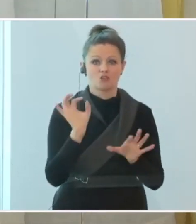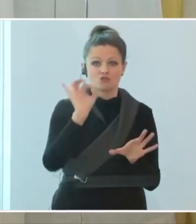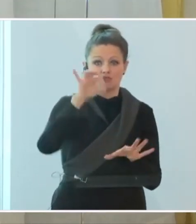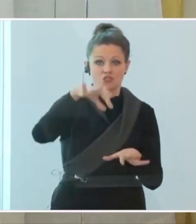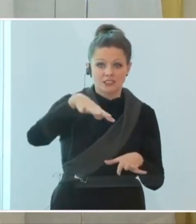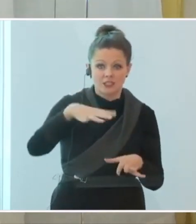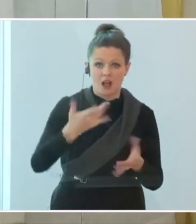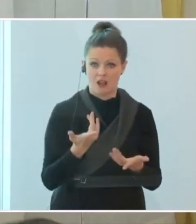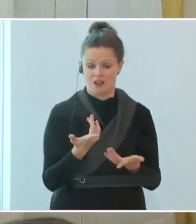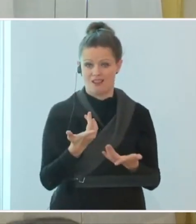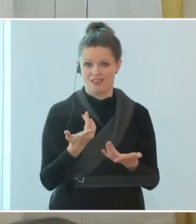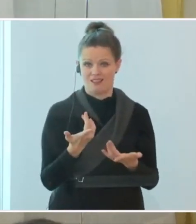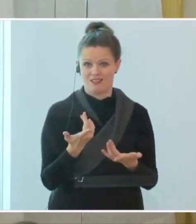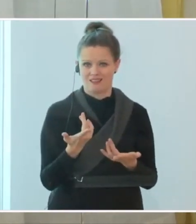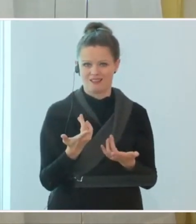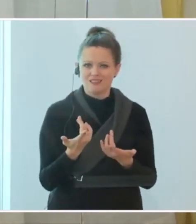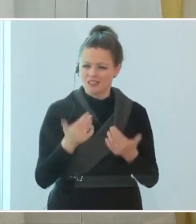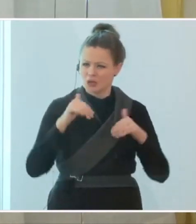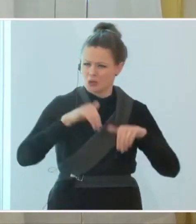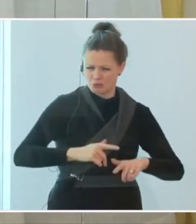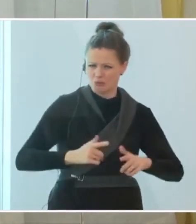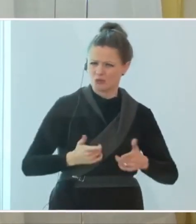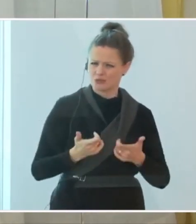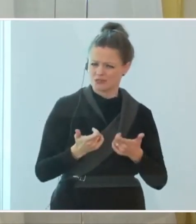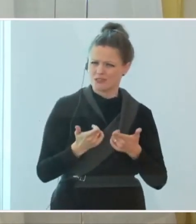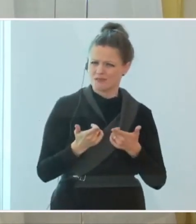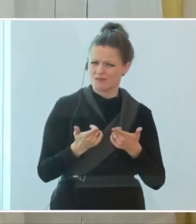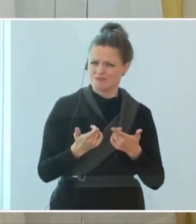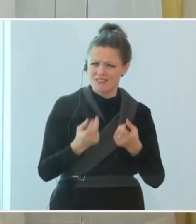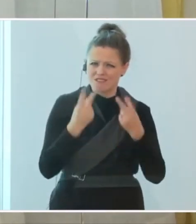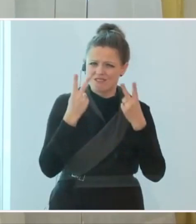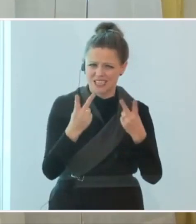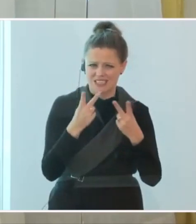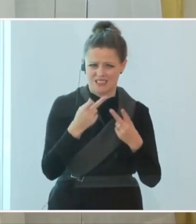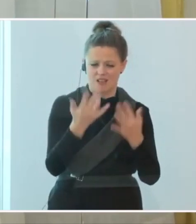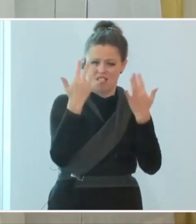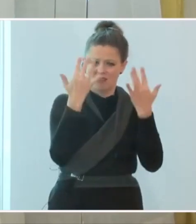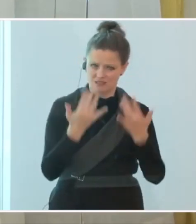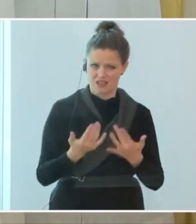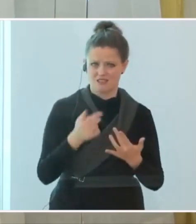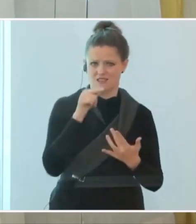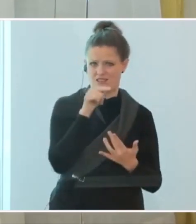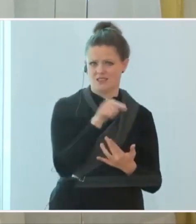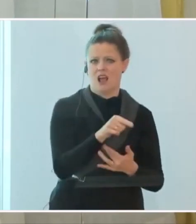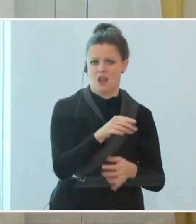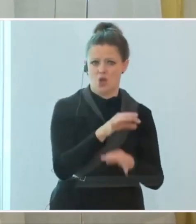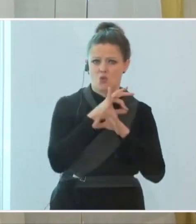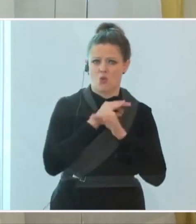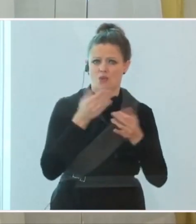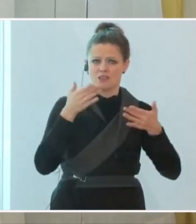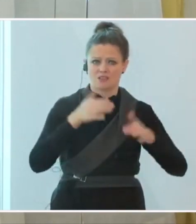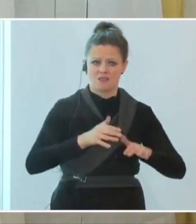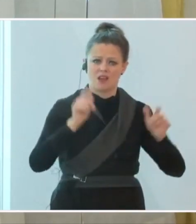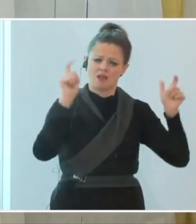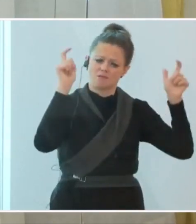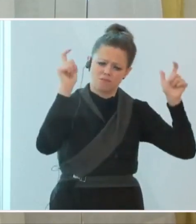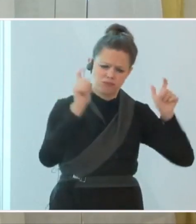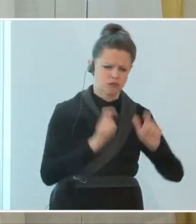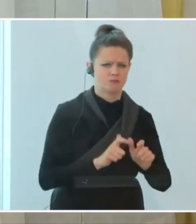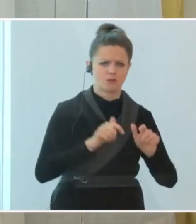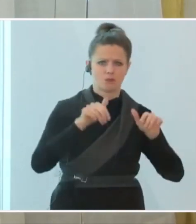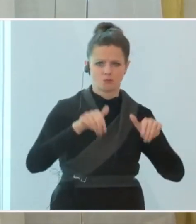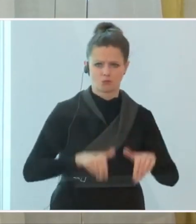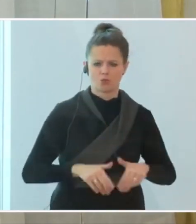das muss das erklärte Ziel sein, dass wir als nächsten Schritt diese Zahl, diese Entwicklung deutlich verringern.